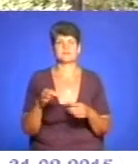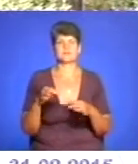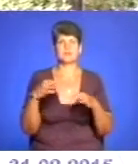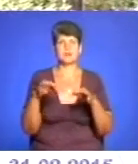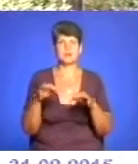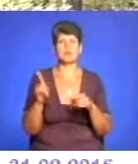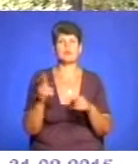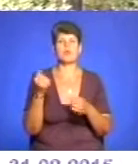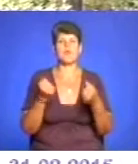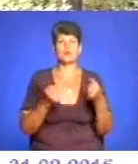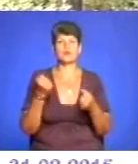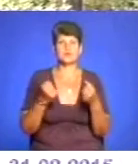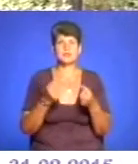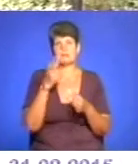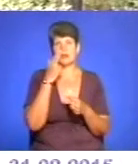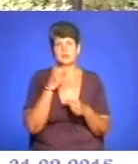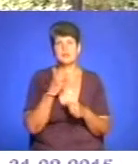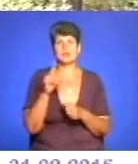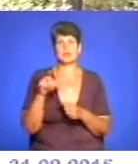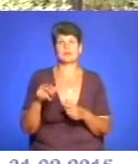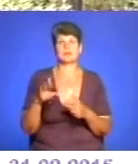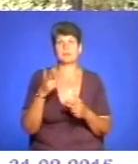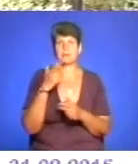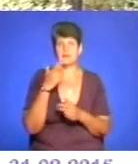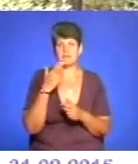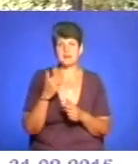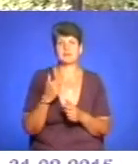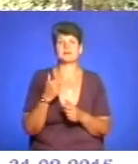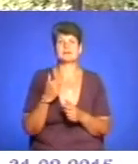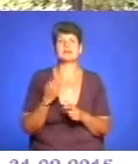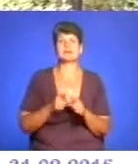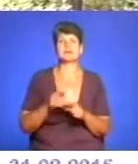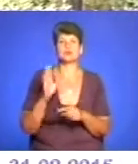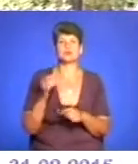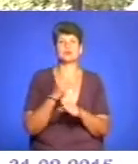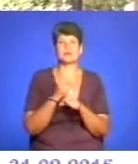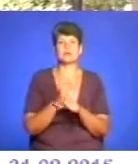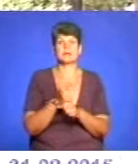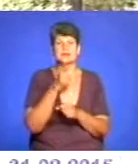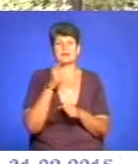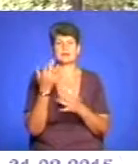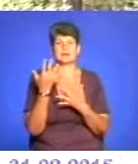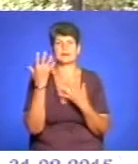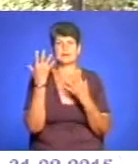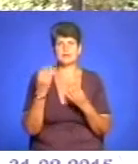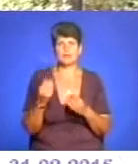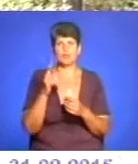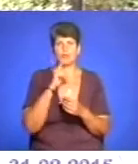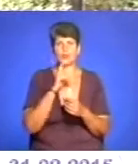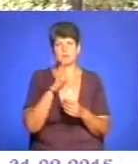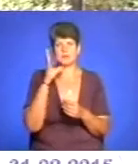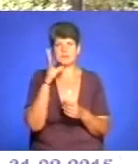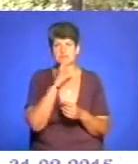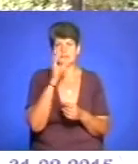того, щоб водії привикли і пасажири привикли. Це буде робитися на протязі декількох днів, поки ми не відкатаємо це до